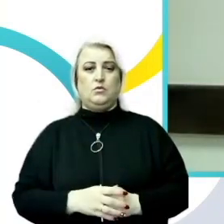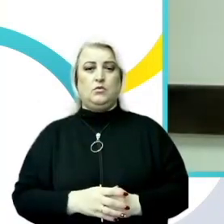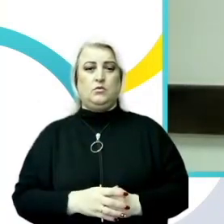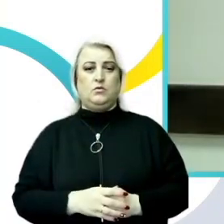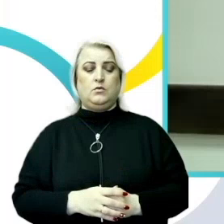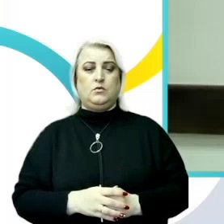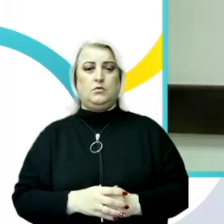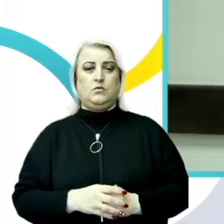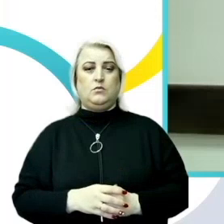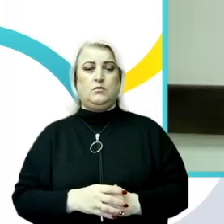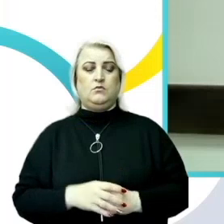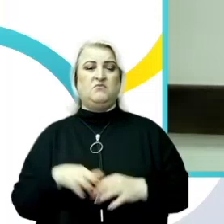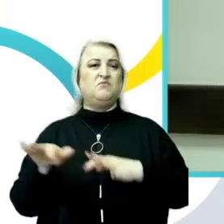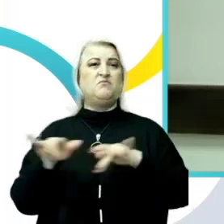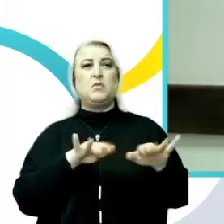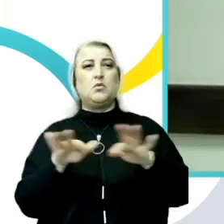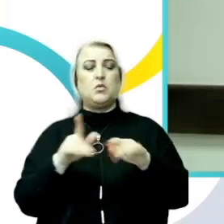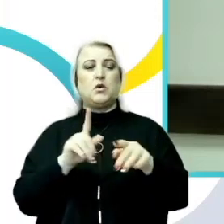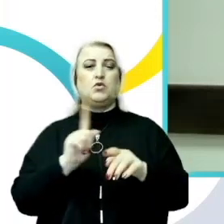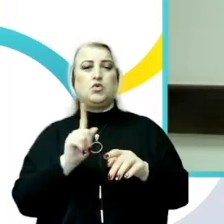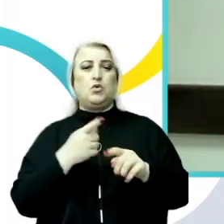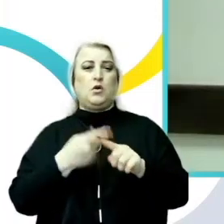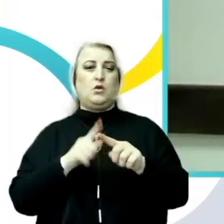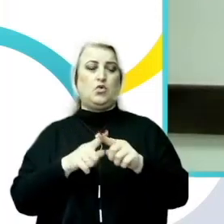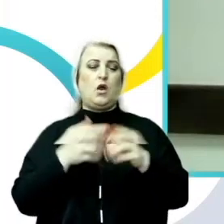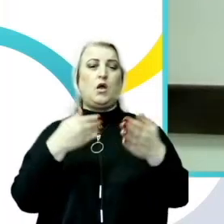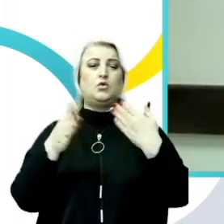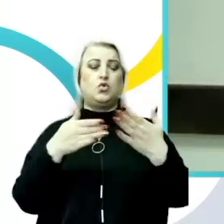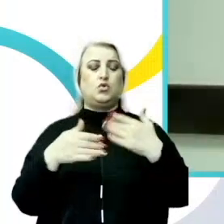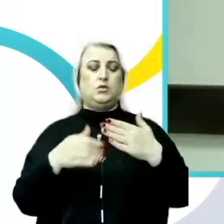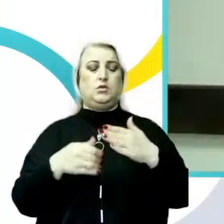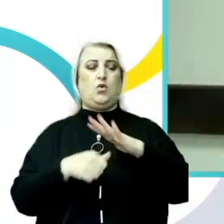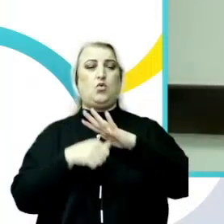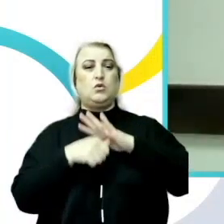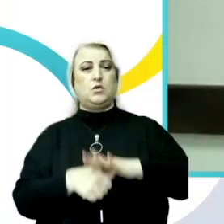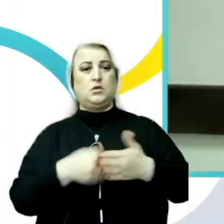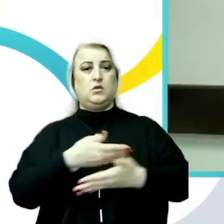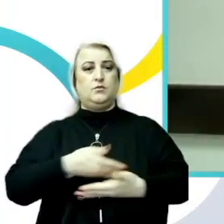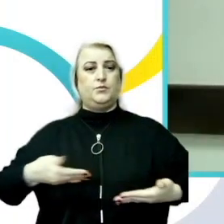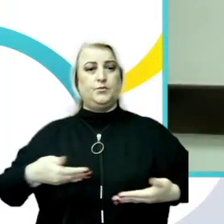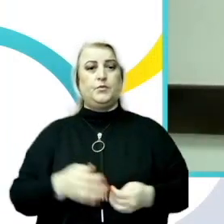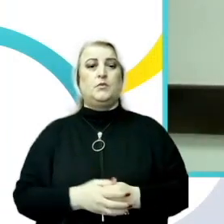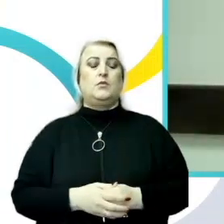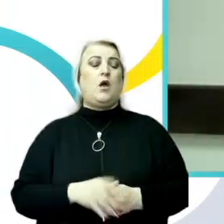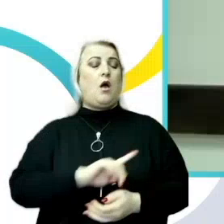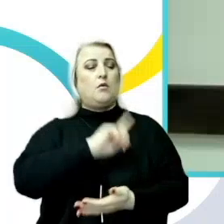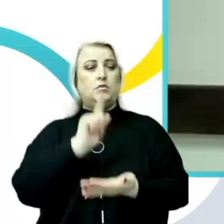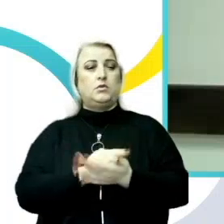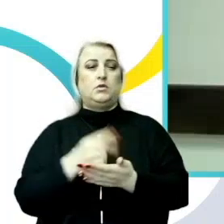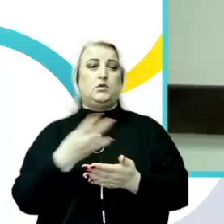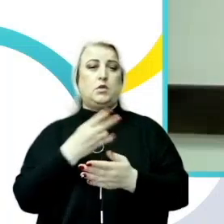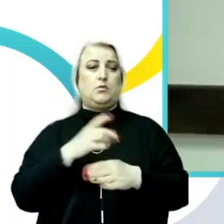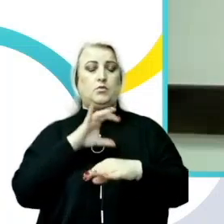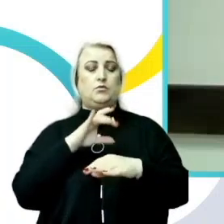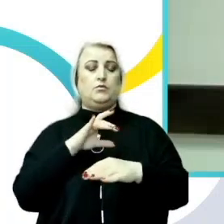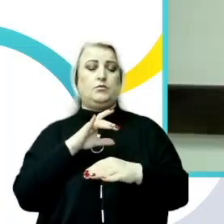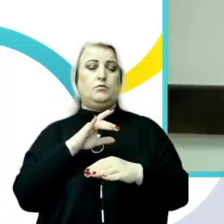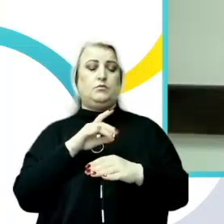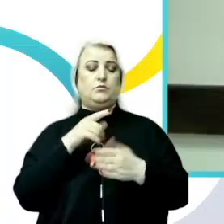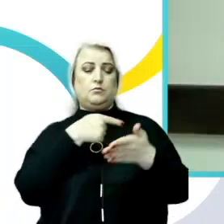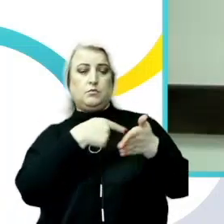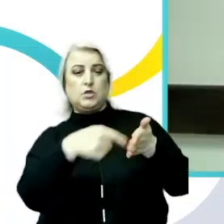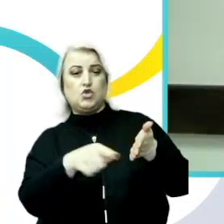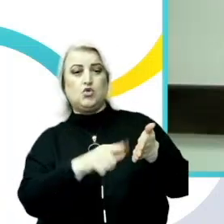întreprinderea unor măsuri care abordează hărțuirea sexuală, trebuie neapărat să evidențiem faptul că hărțuirea este un